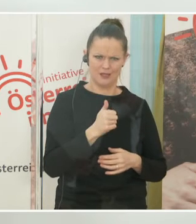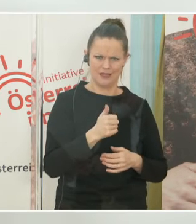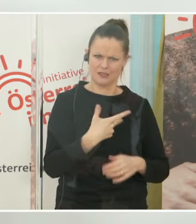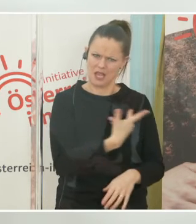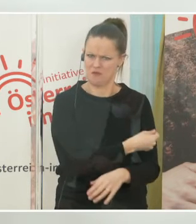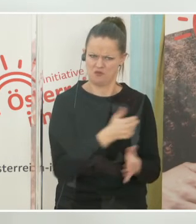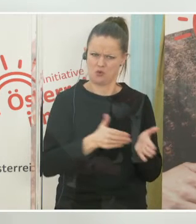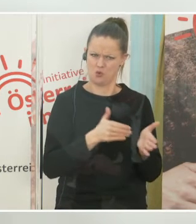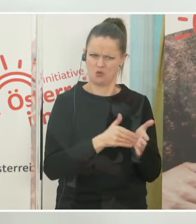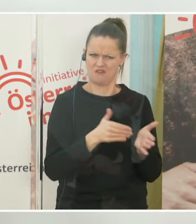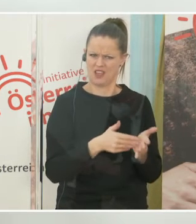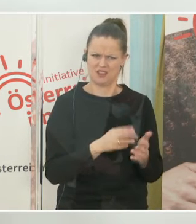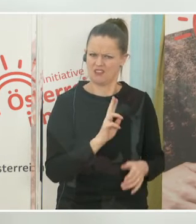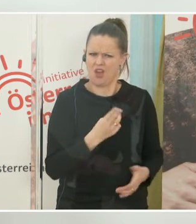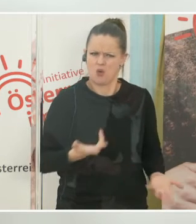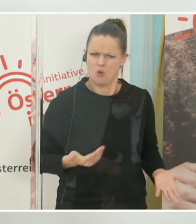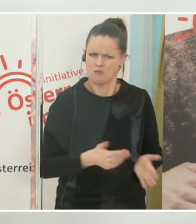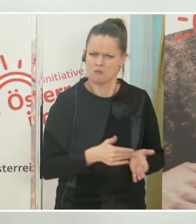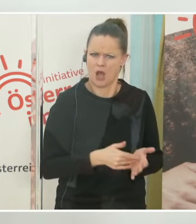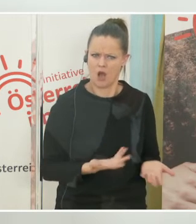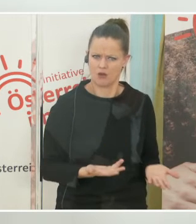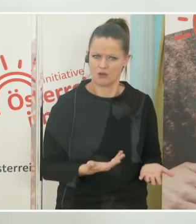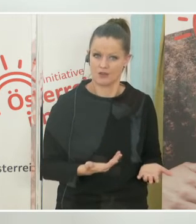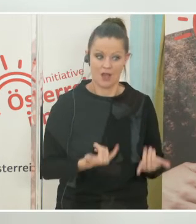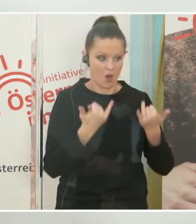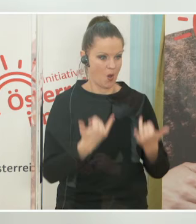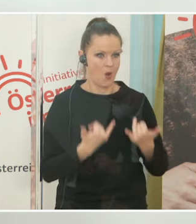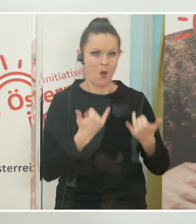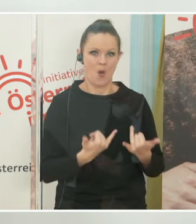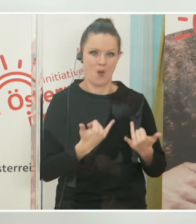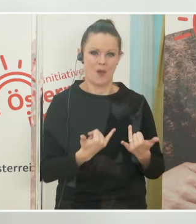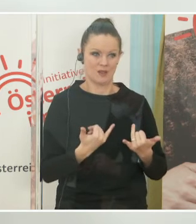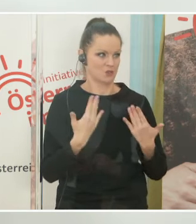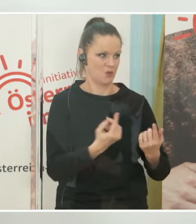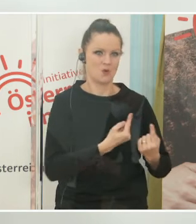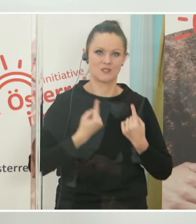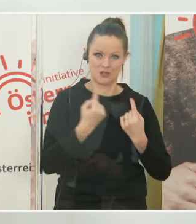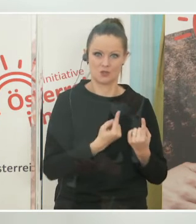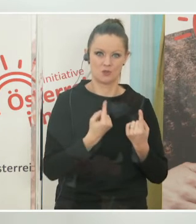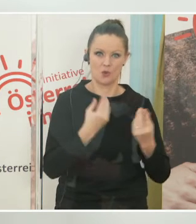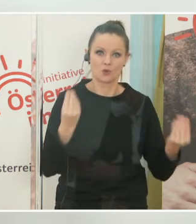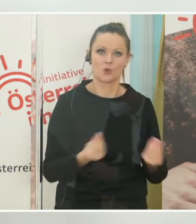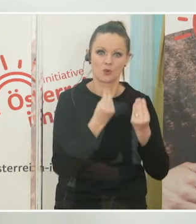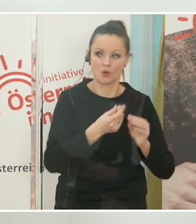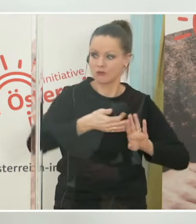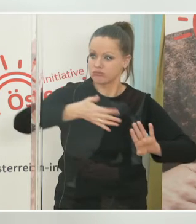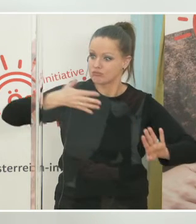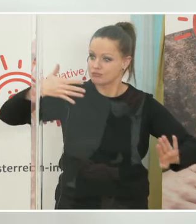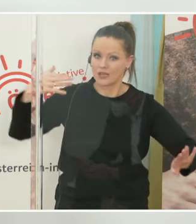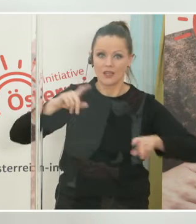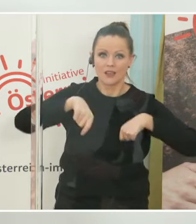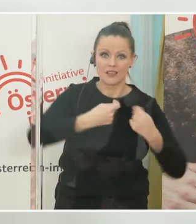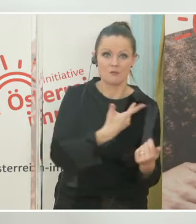weiterhin geimpft werden und vergessen, dass die heutige erfreuliche Situation eben genau diesen Schutzimpfungen geschuldet ist. Es fehlt der